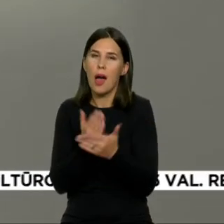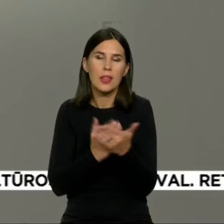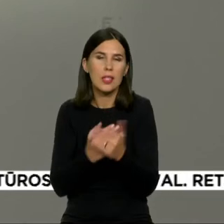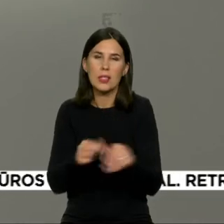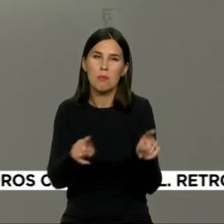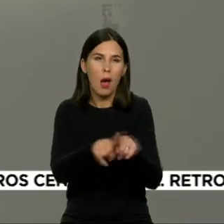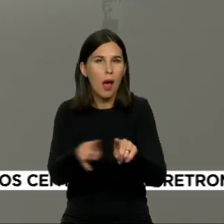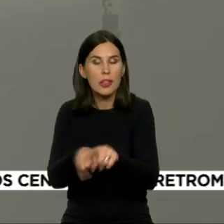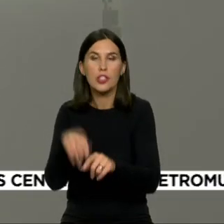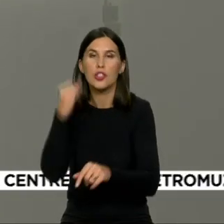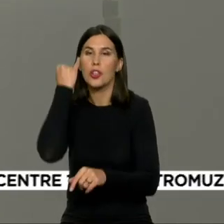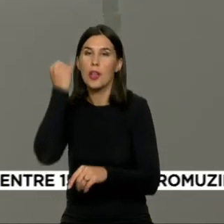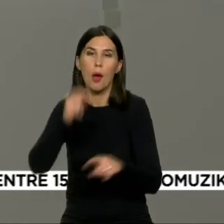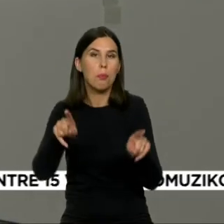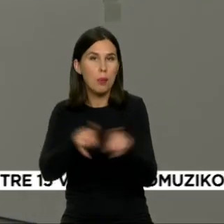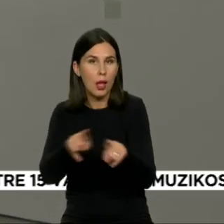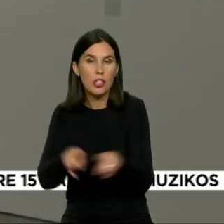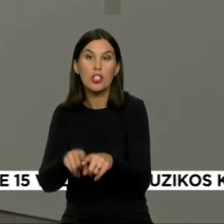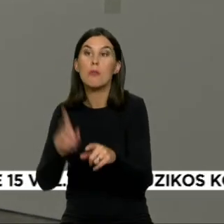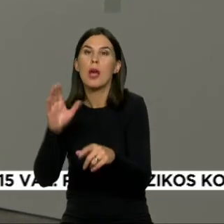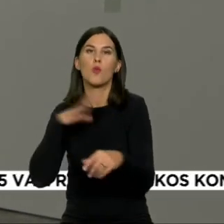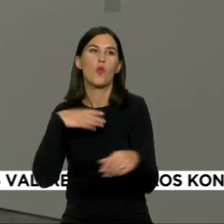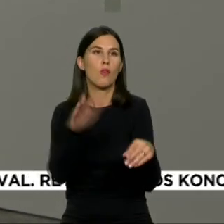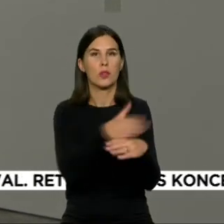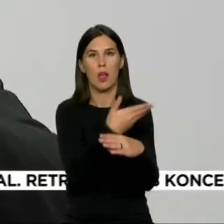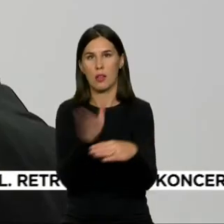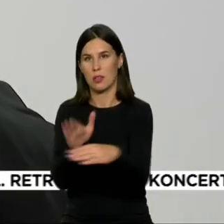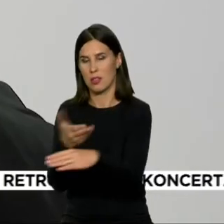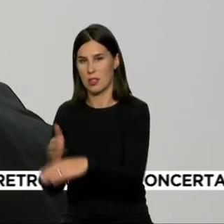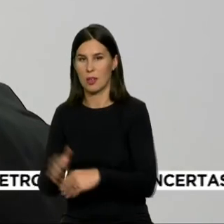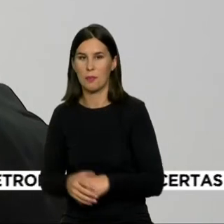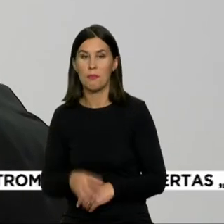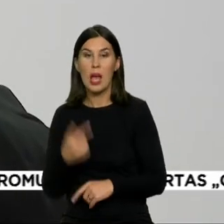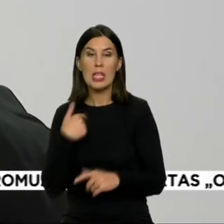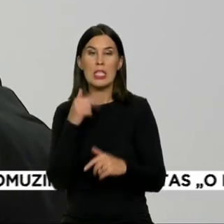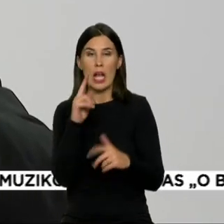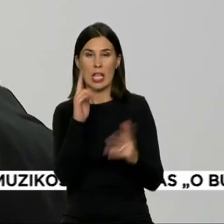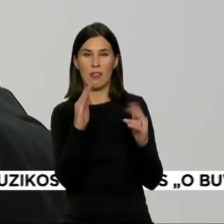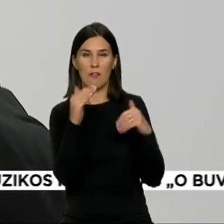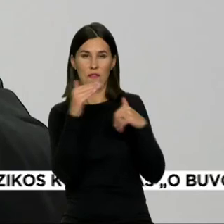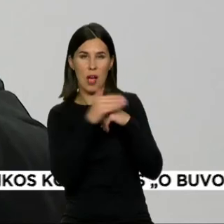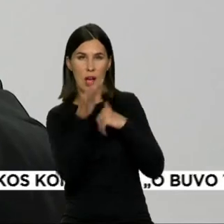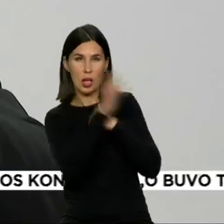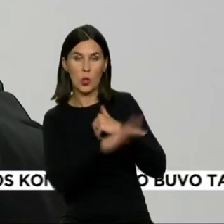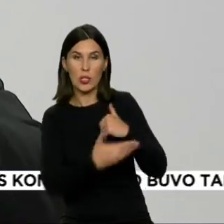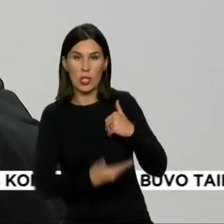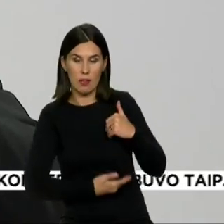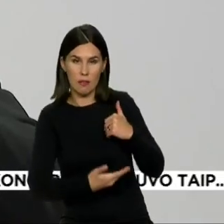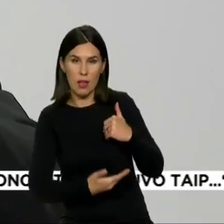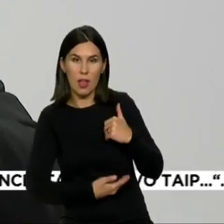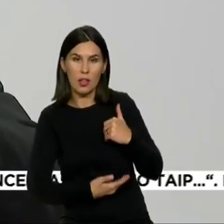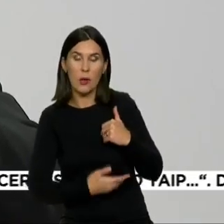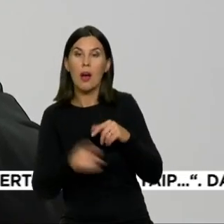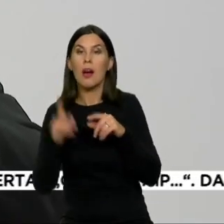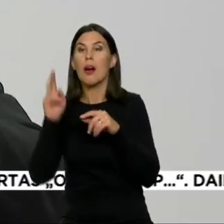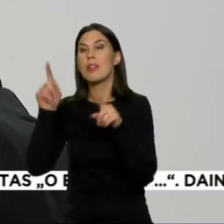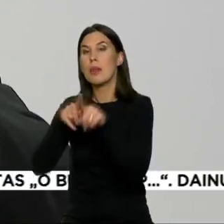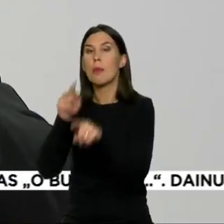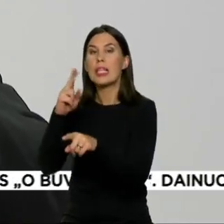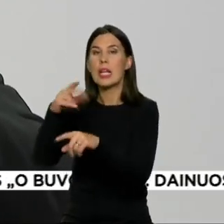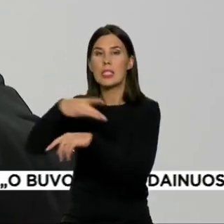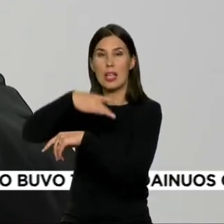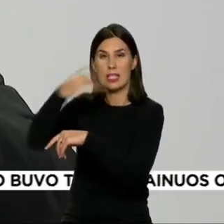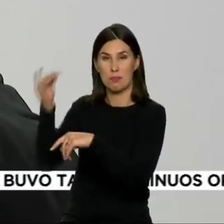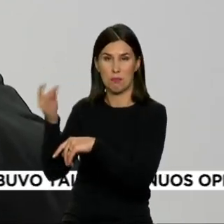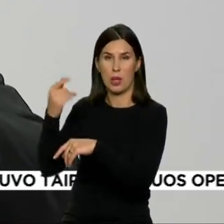idėjas. Mes gyvenantis vakarose šaltojo karo metą vertiname kiek kitaip, nei jūs gyvenę sovietmečių. Nesakau, kad